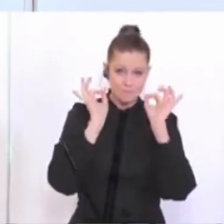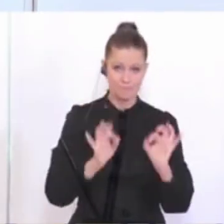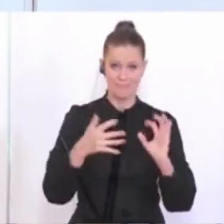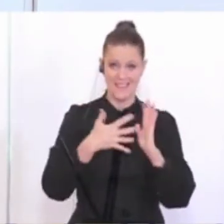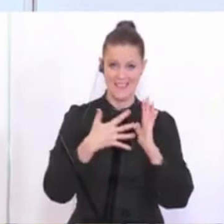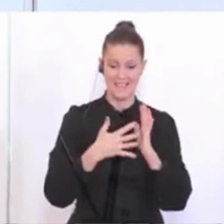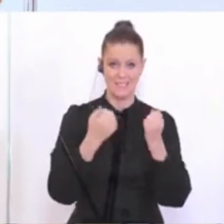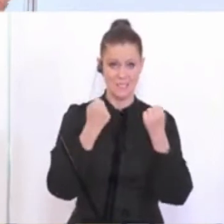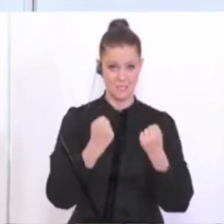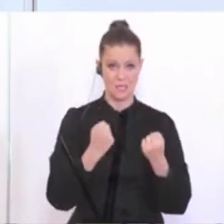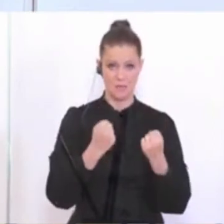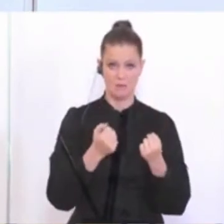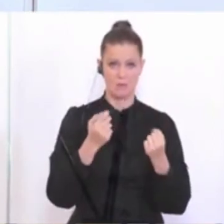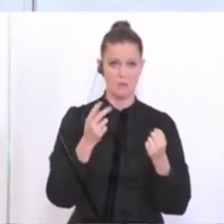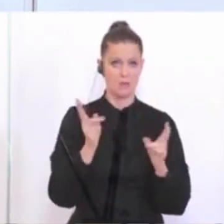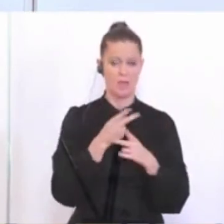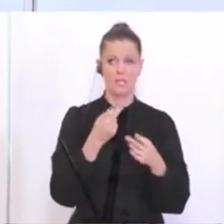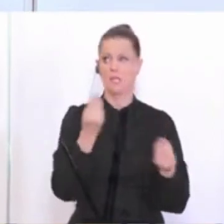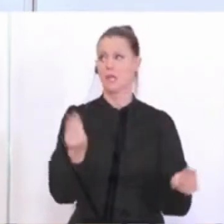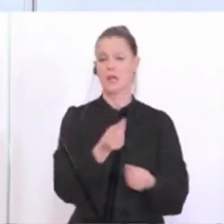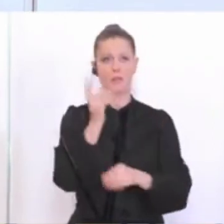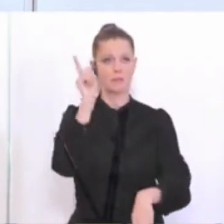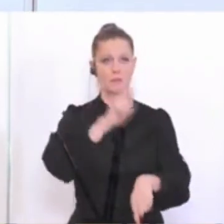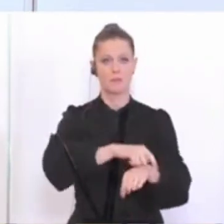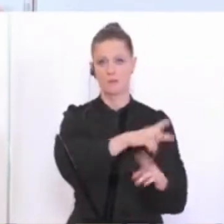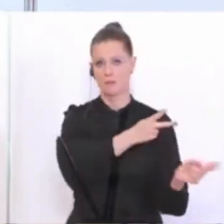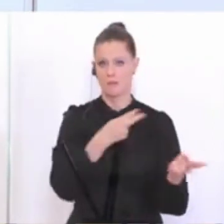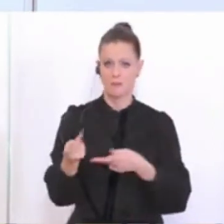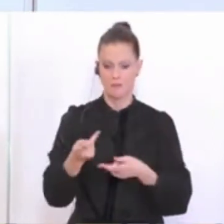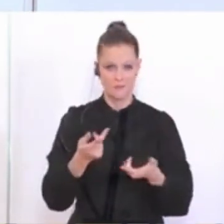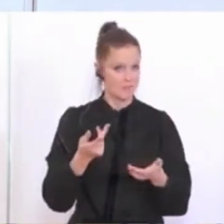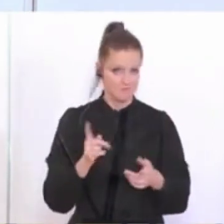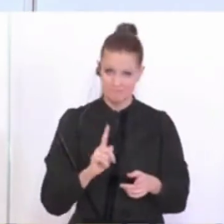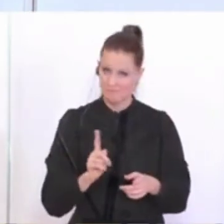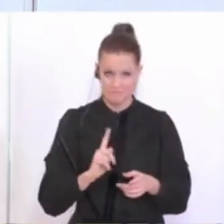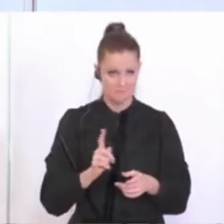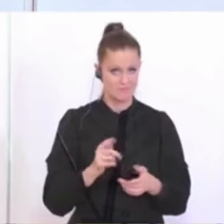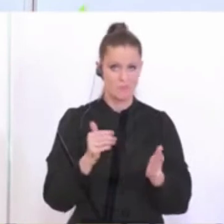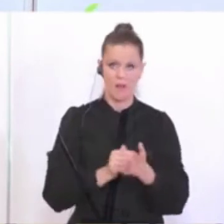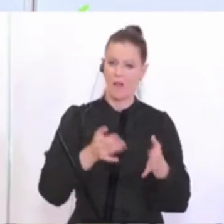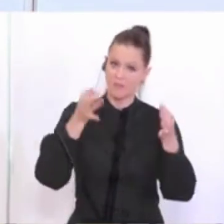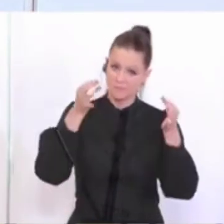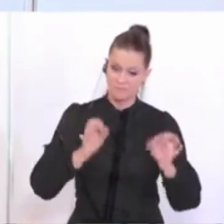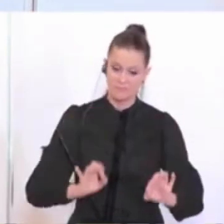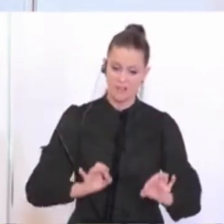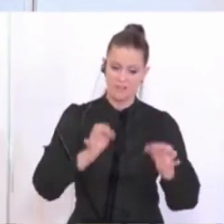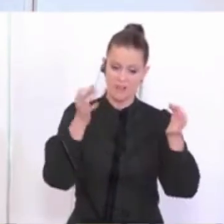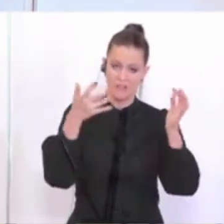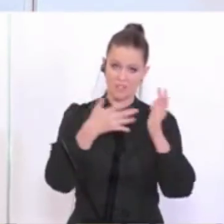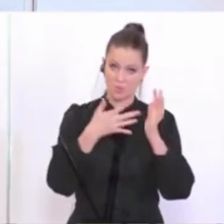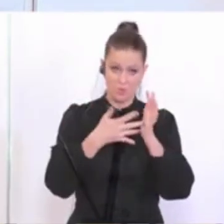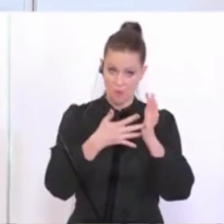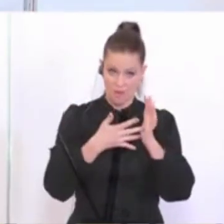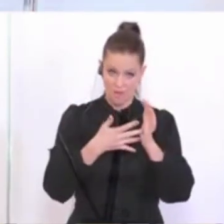Testsicherheit. Da kann ja nicht jedes Zeugs gekauft werden, was da gerade am Weltmarkt angeboten wird. Also eine Qualitätskontrolle wird es auch